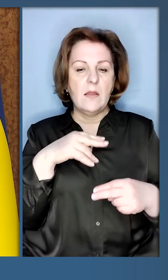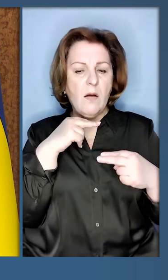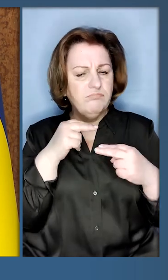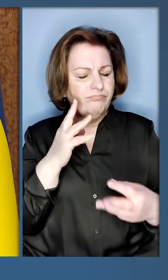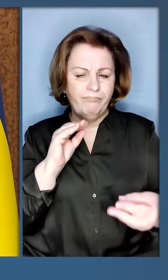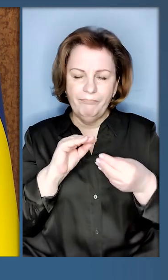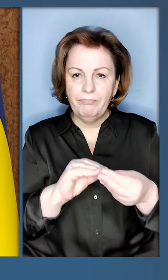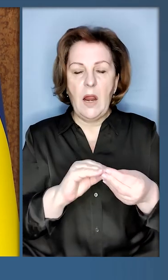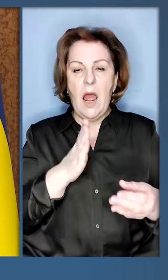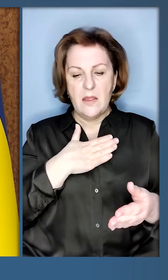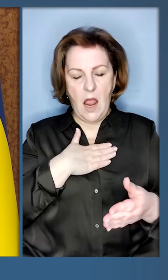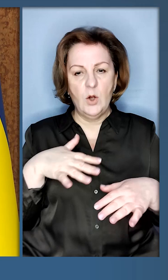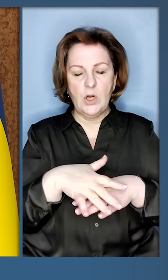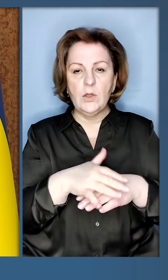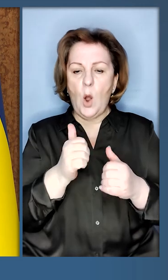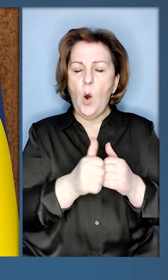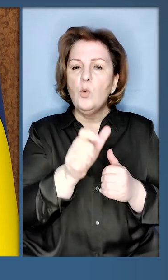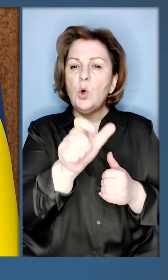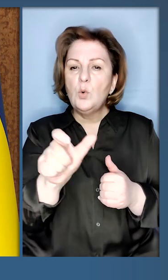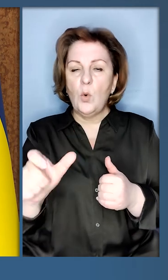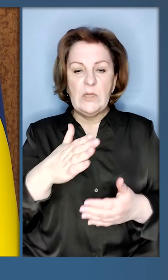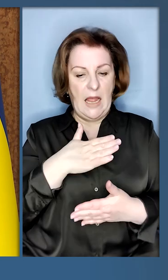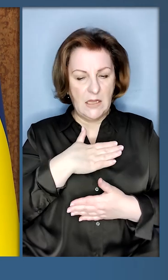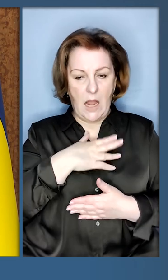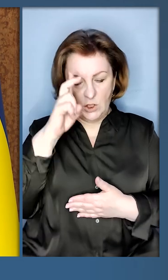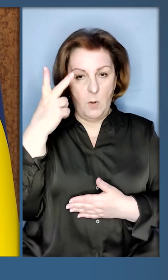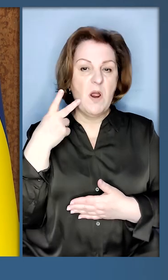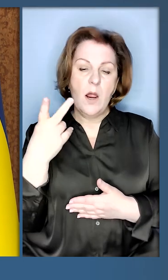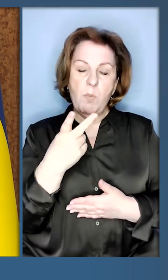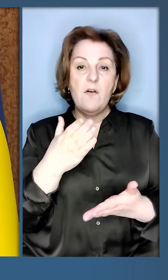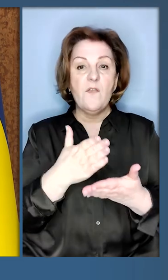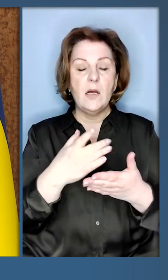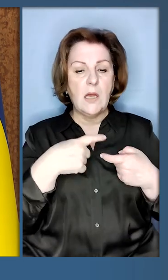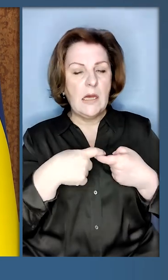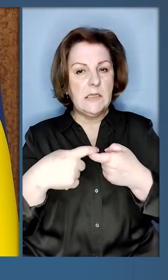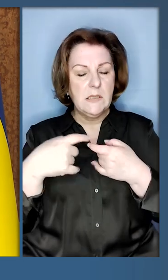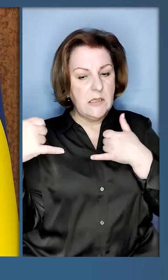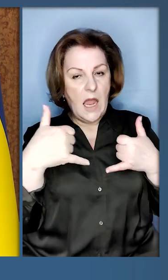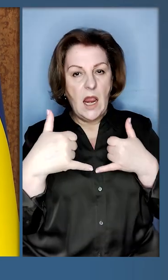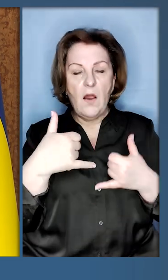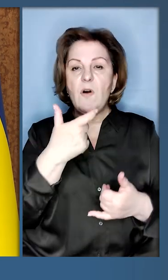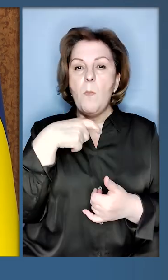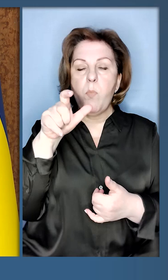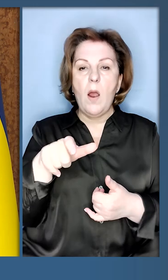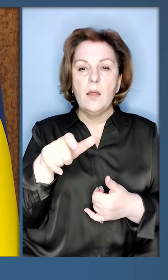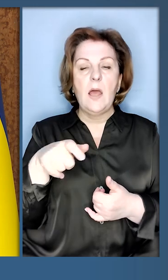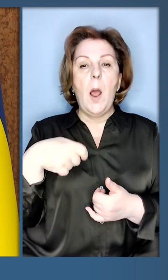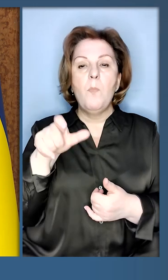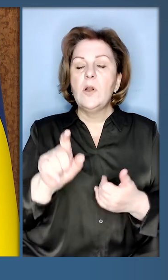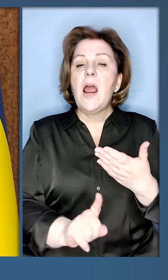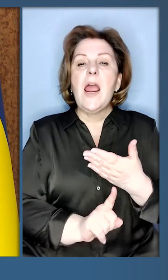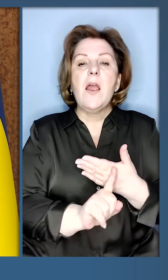до кожної людини, до нашої держави. Ми постійно перебуваємо на зв'язку з паном президентом від